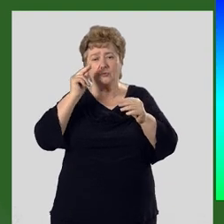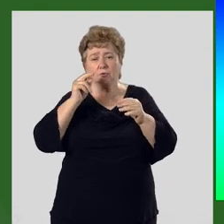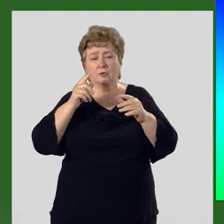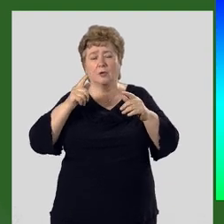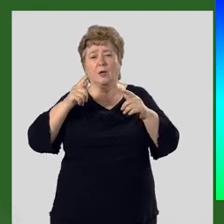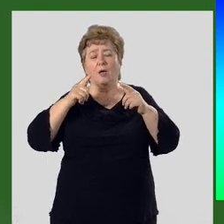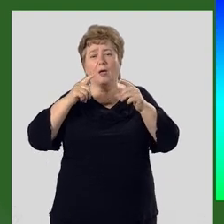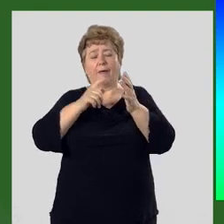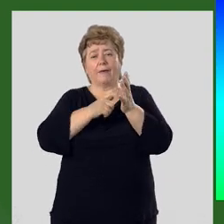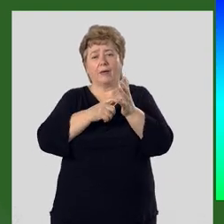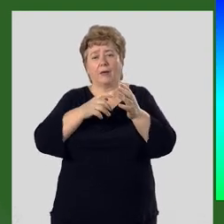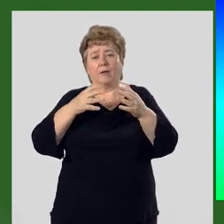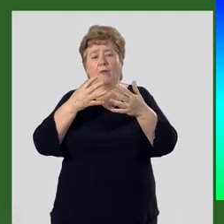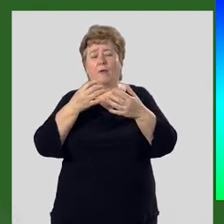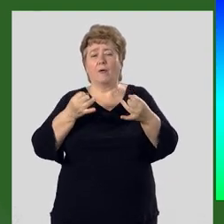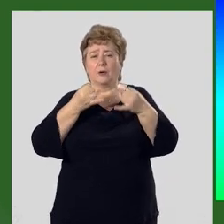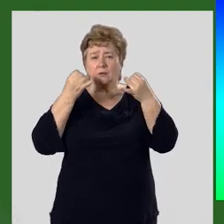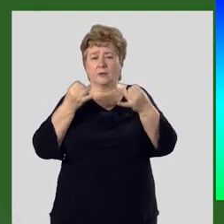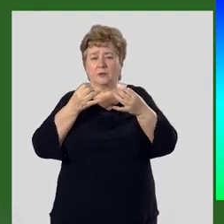геохронологическую таблицу?